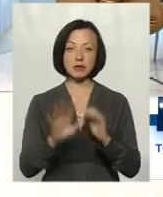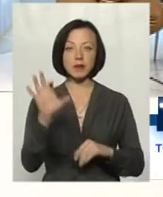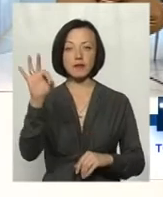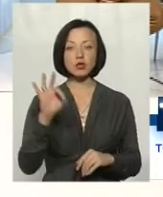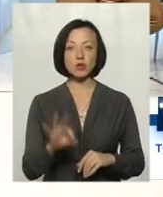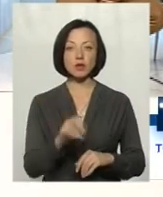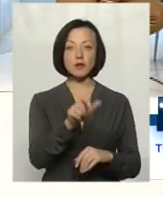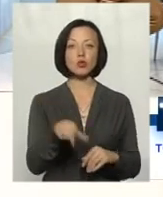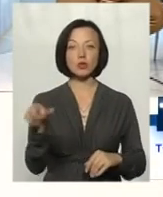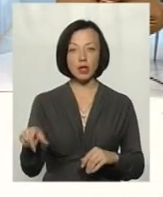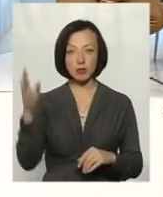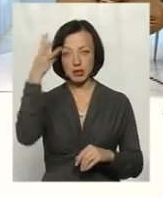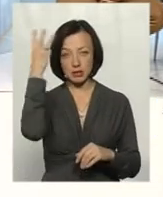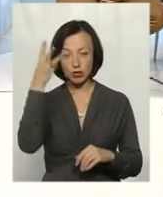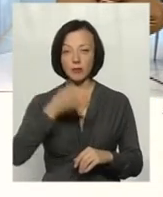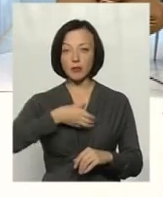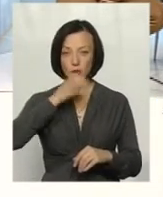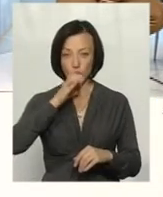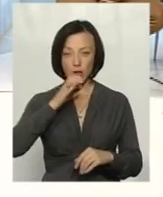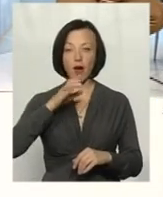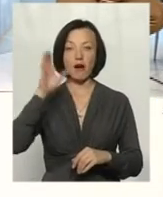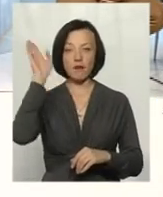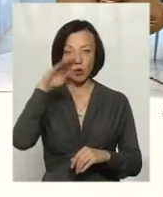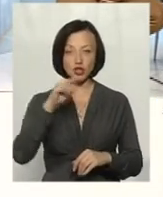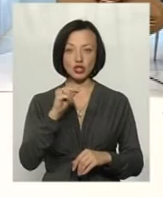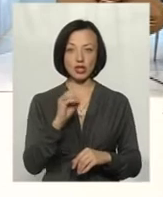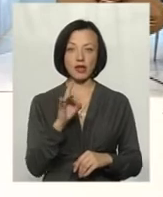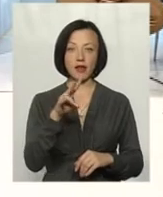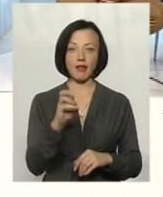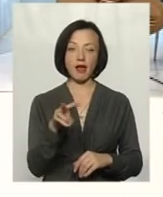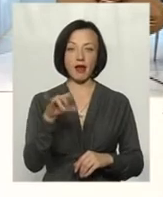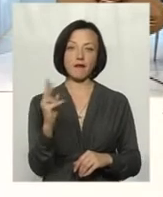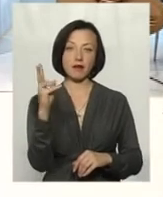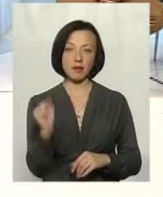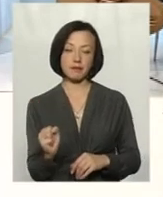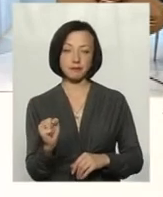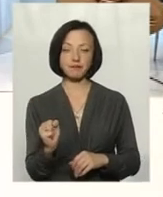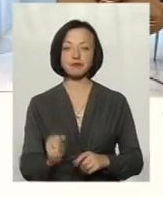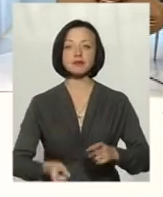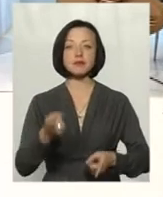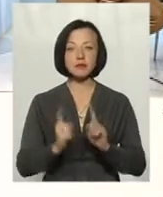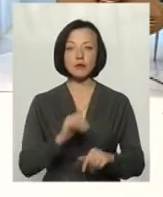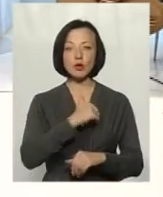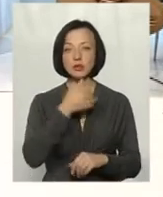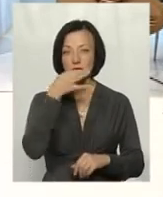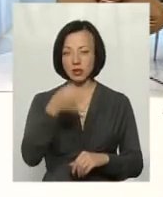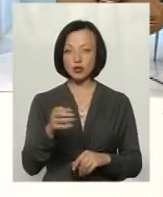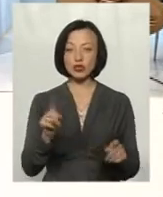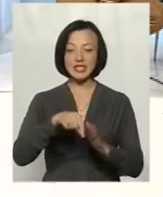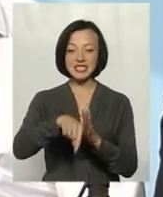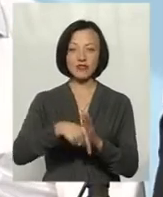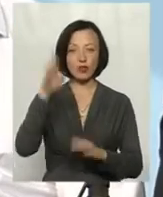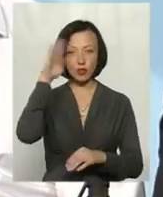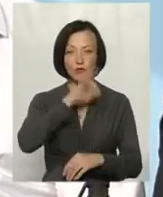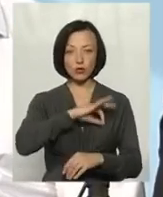% мешканців обласного центру п'ють воду з Чорнолівки. Звичайно, хочу відмітити, що свердловини, які